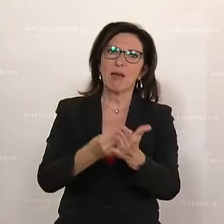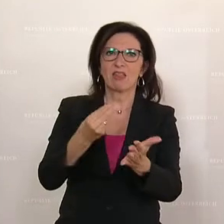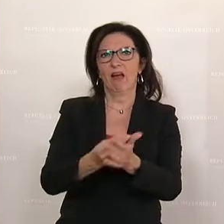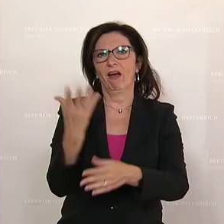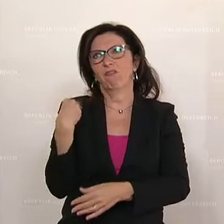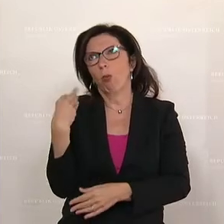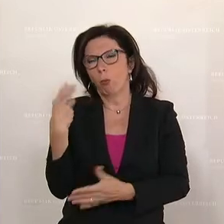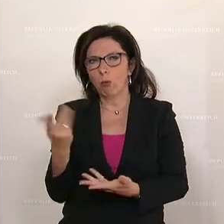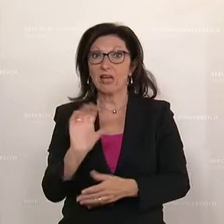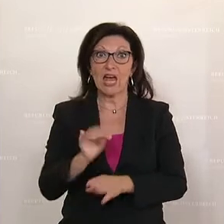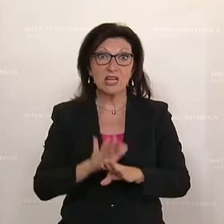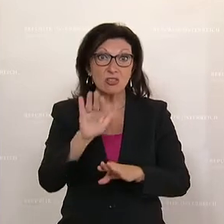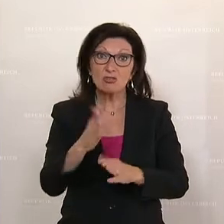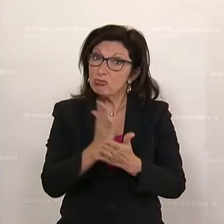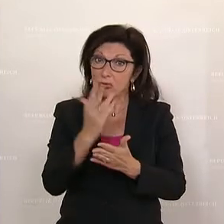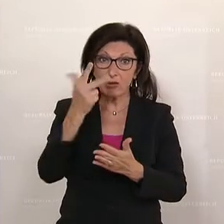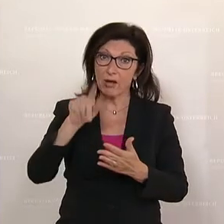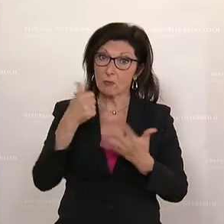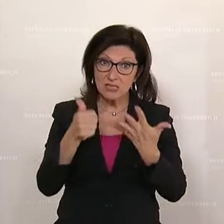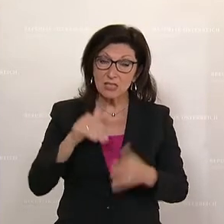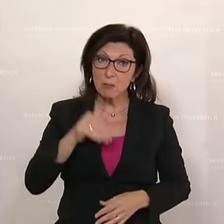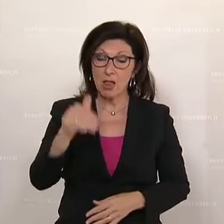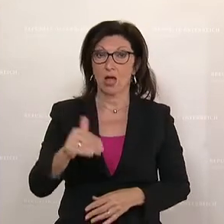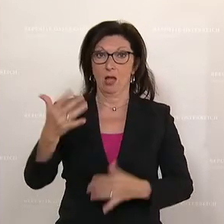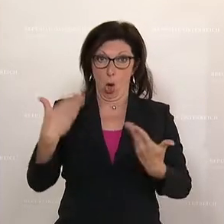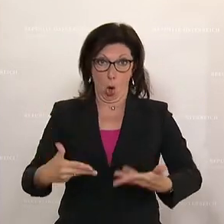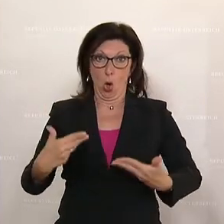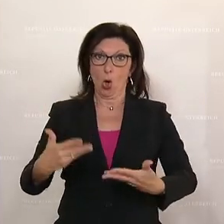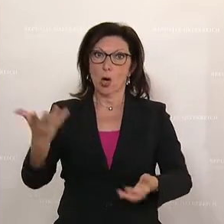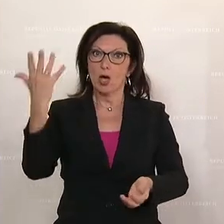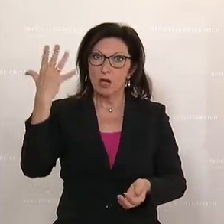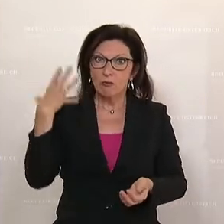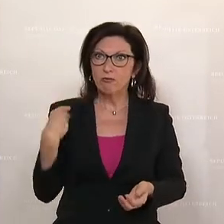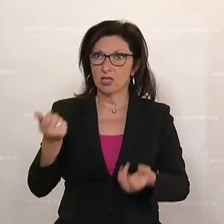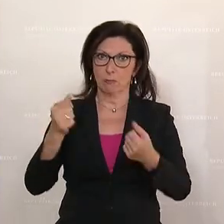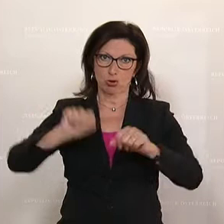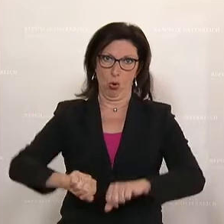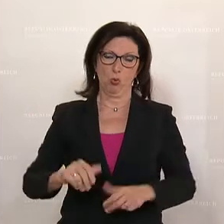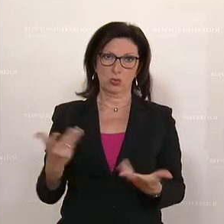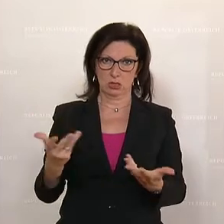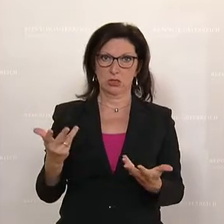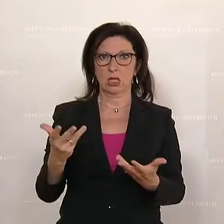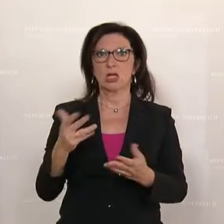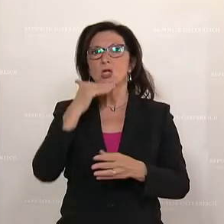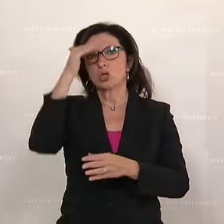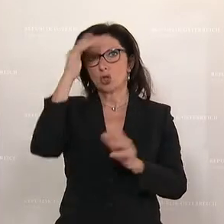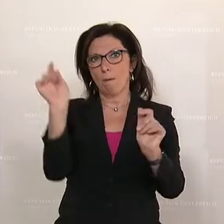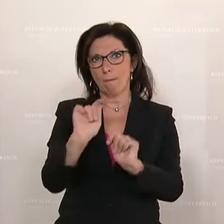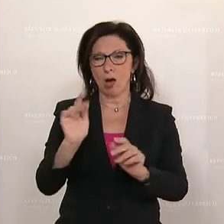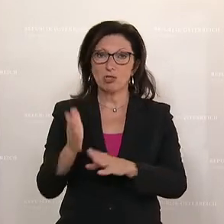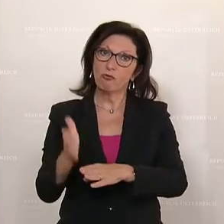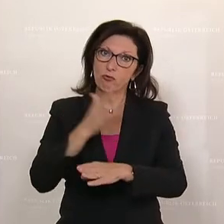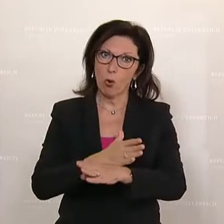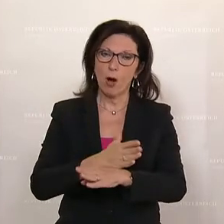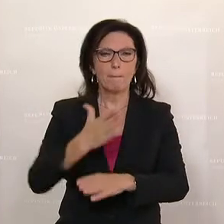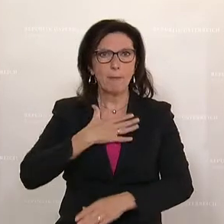jetzt wenn im ersten Schritt schon 3,6 Milliarden Euro wieder schon jetzt dieses Jahr beschlossen worden sind, vor der Sommerpause des Parlaments, so